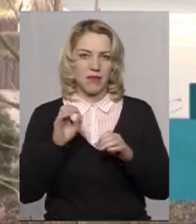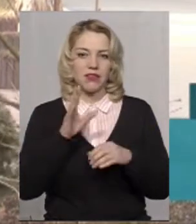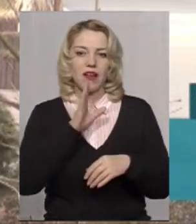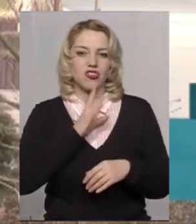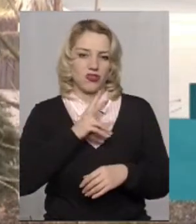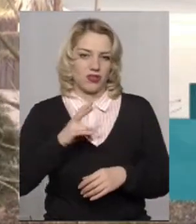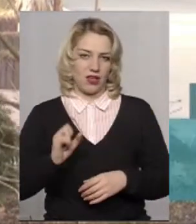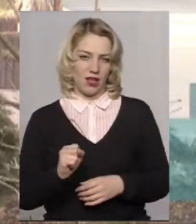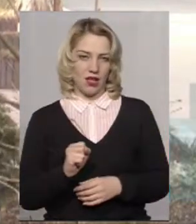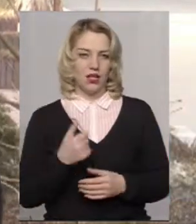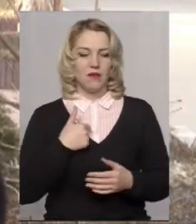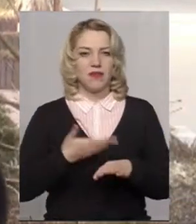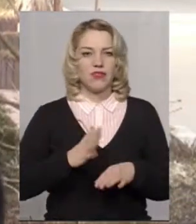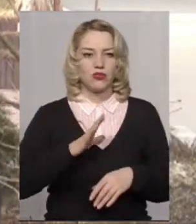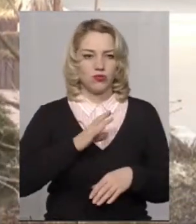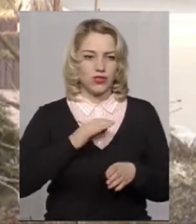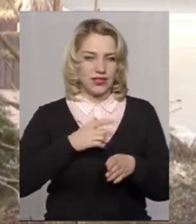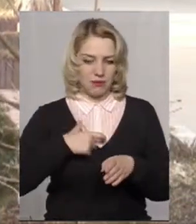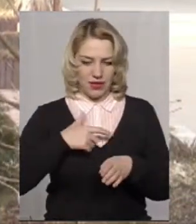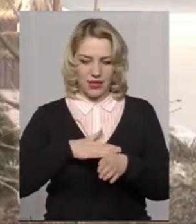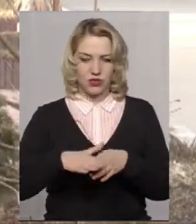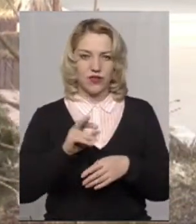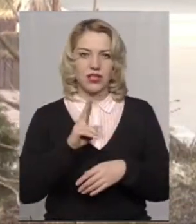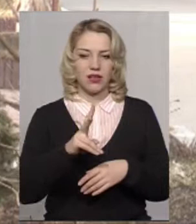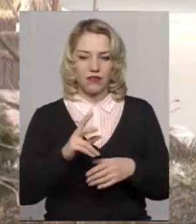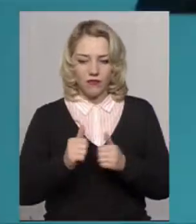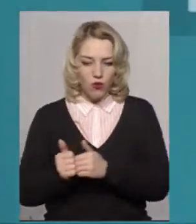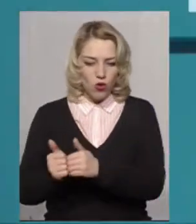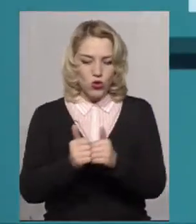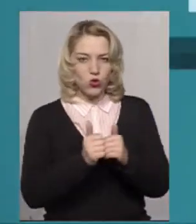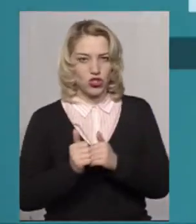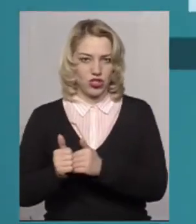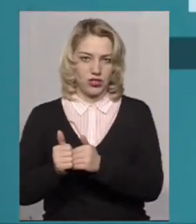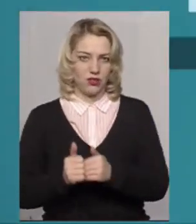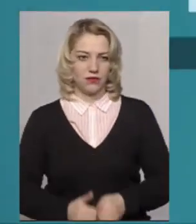було після цього себе якось реалізувати в оточенні, в соціумі.